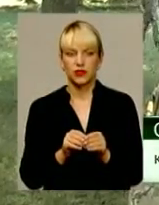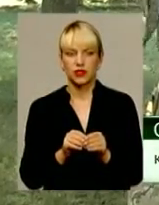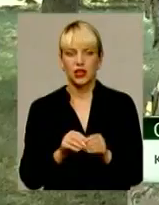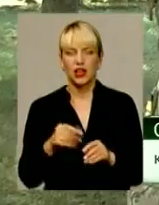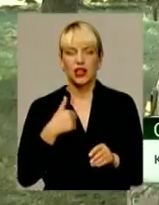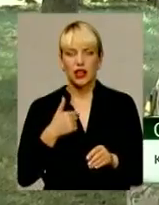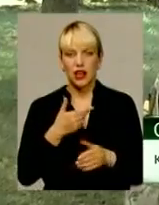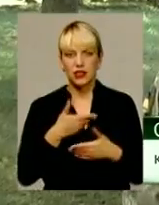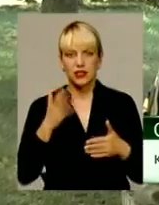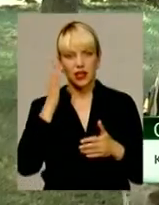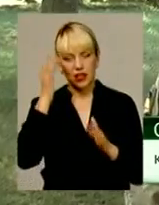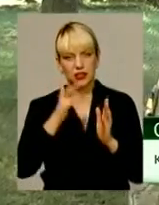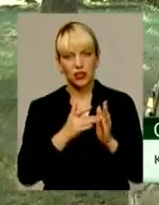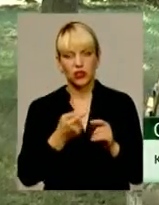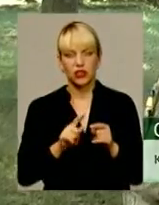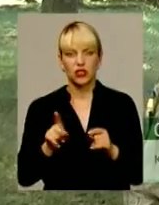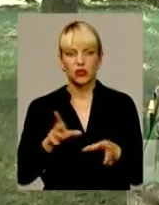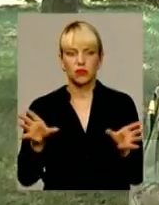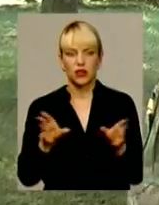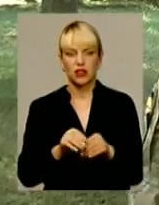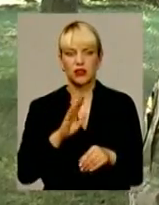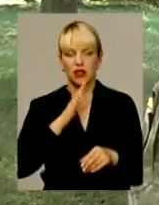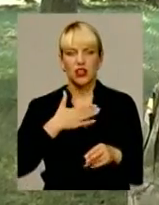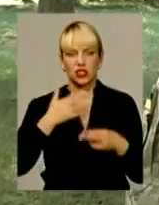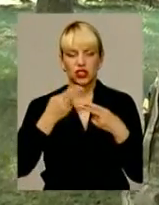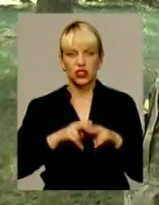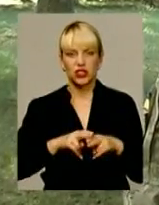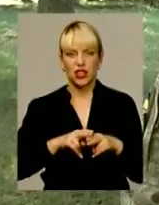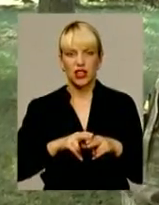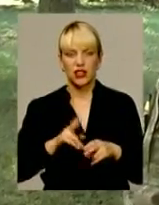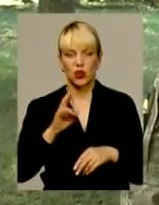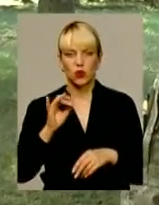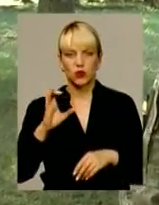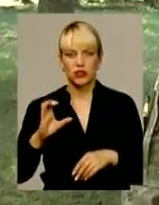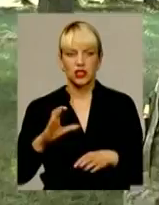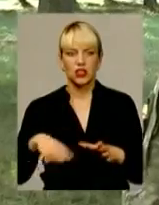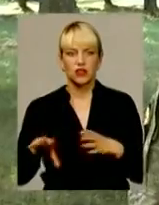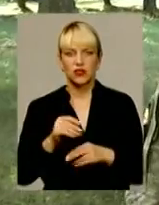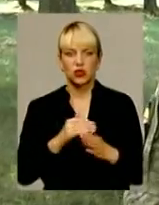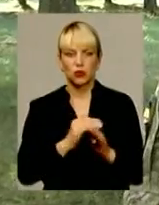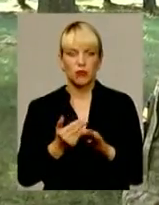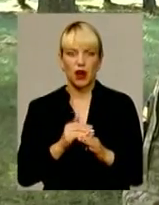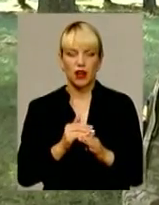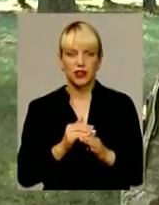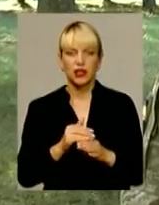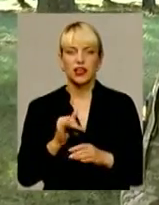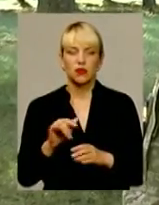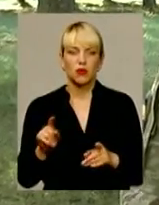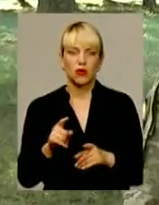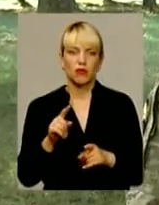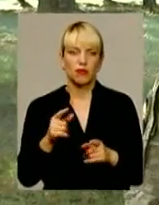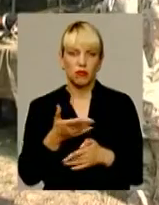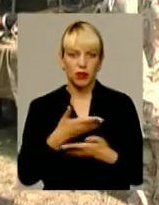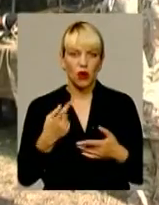націлюють на те, щоб ми разом, як наш інженерний курс, щоб ми всі один одному допомагали, тому що ми одна